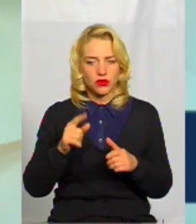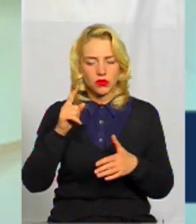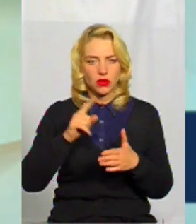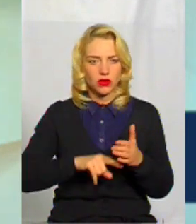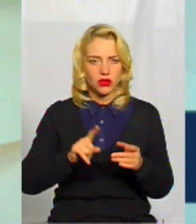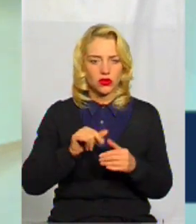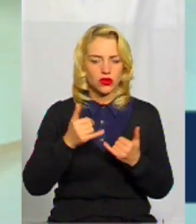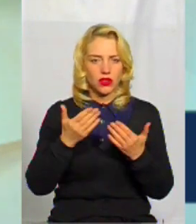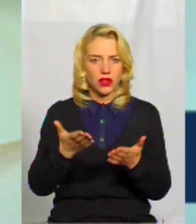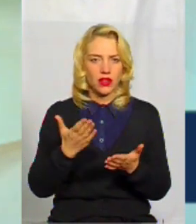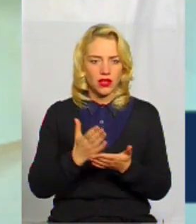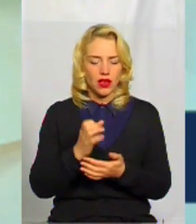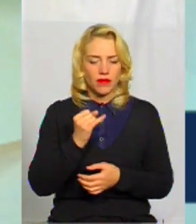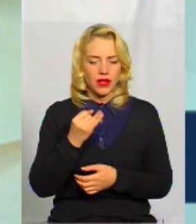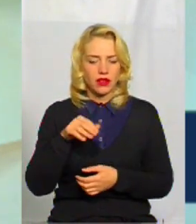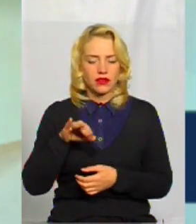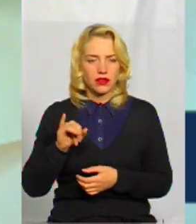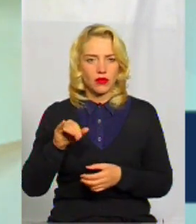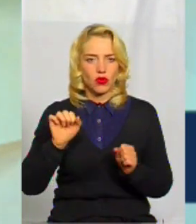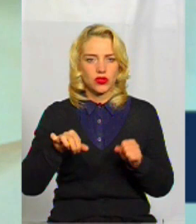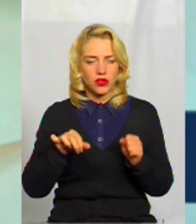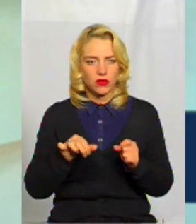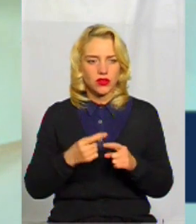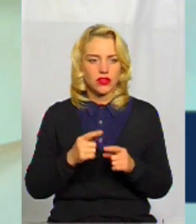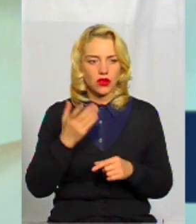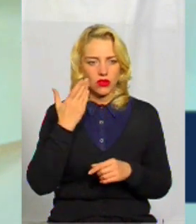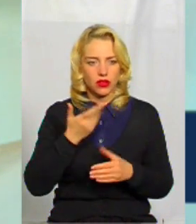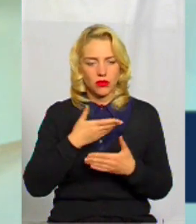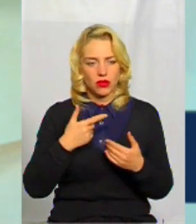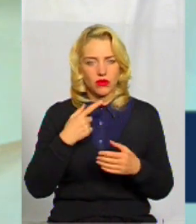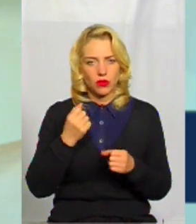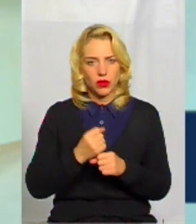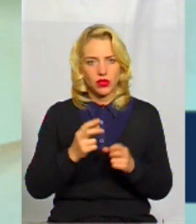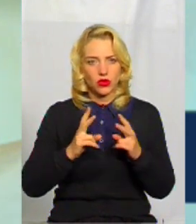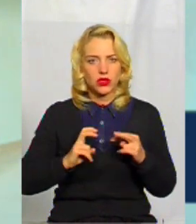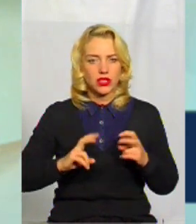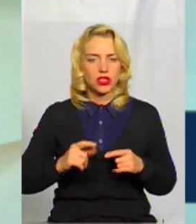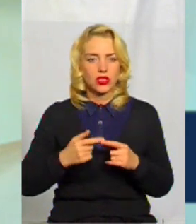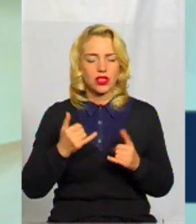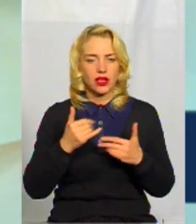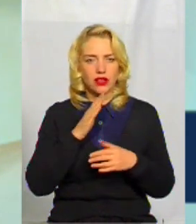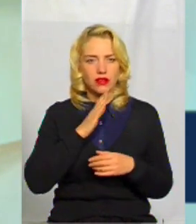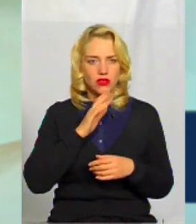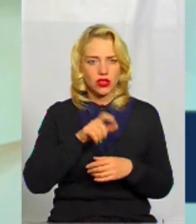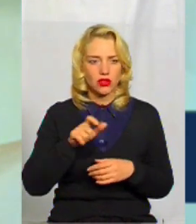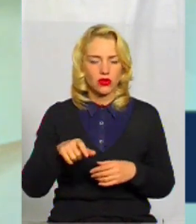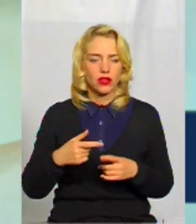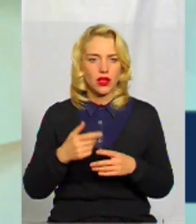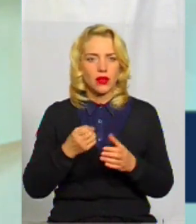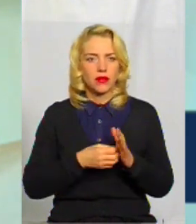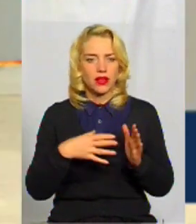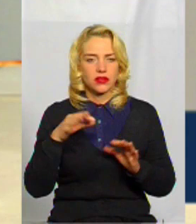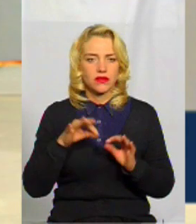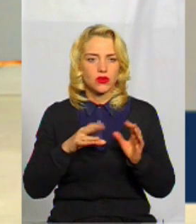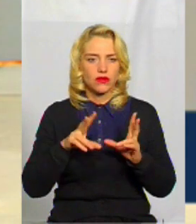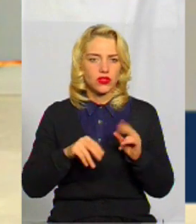для них є і ті можливості. Бо ми робили дослідження, і навіть серед дівчаток певна кількість них, десь 15% вважають, що